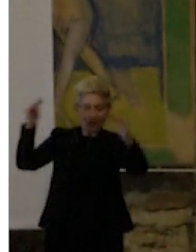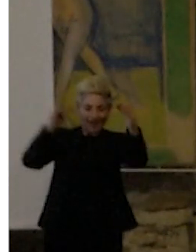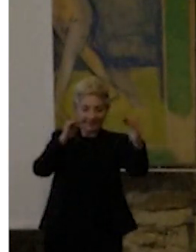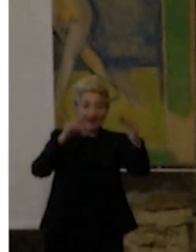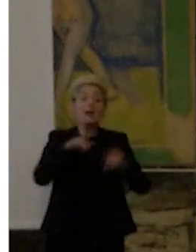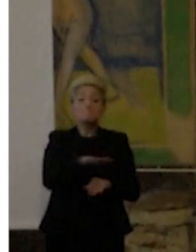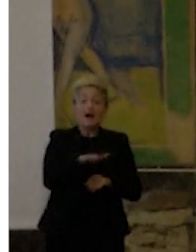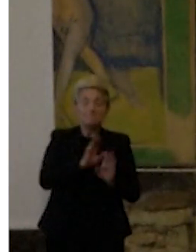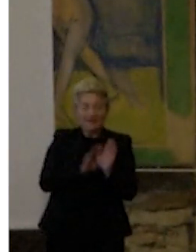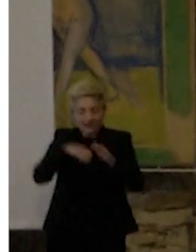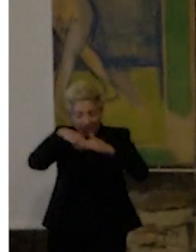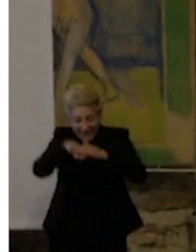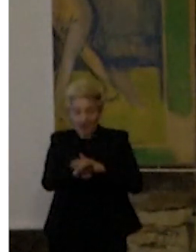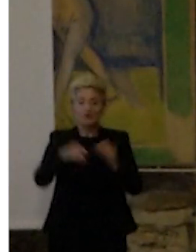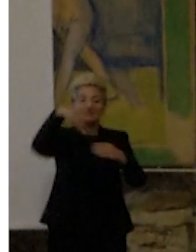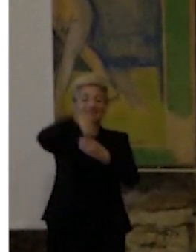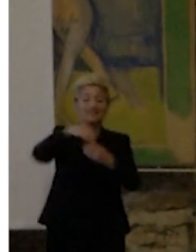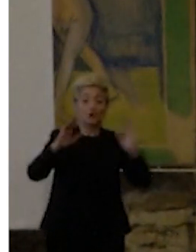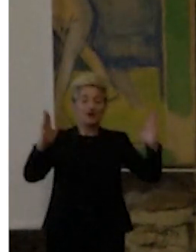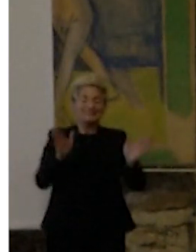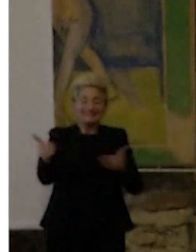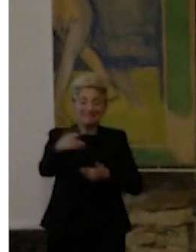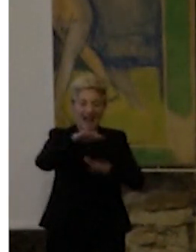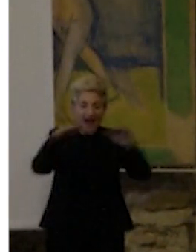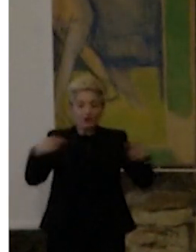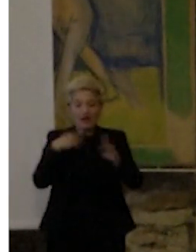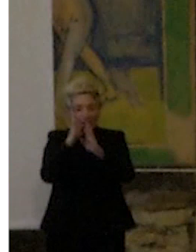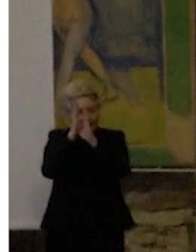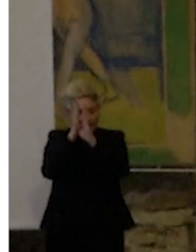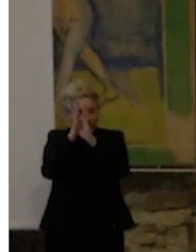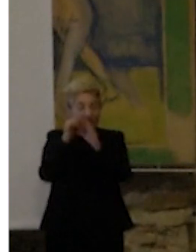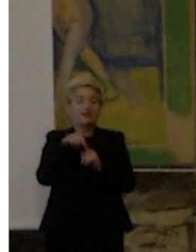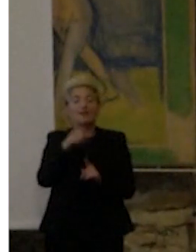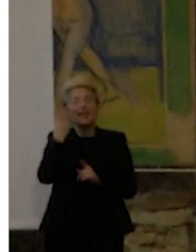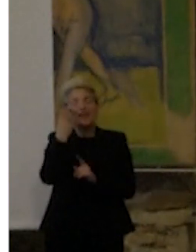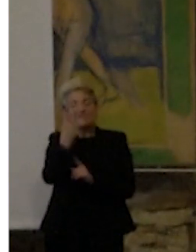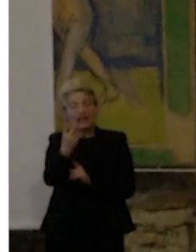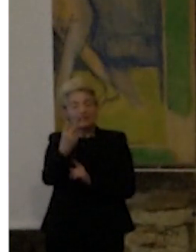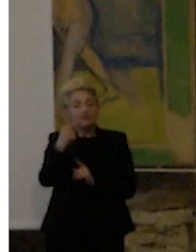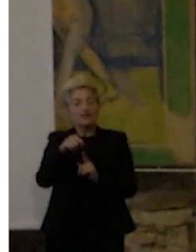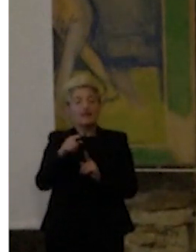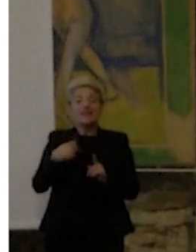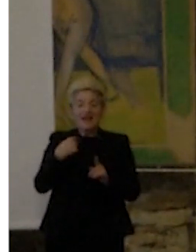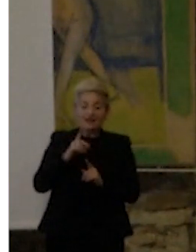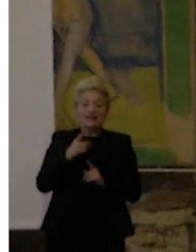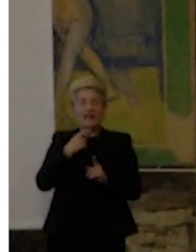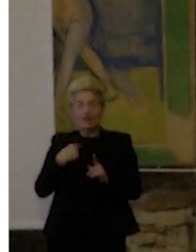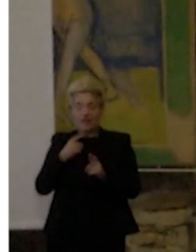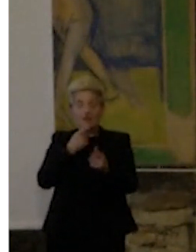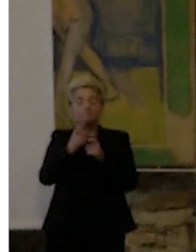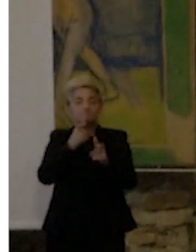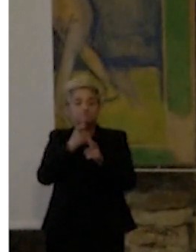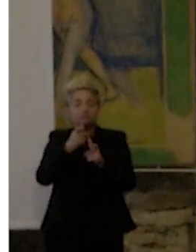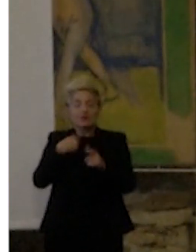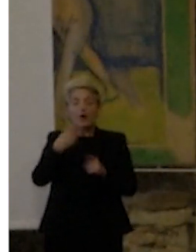nasconde all'interno dello scatolo, guarda attraverso quel taglio e ci parla solamente se andiamo di fronte a quello